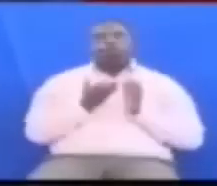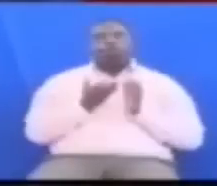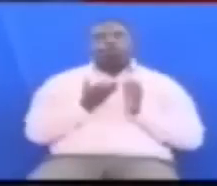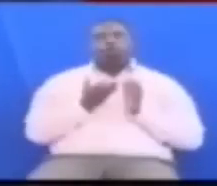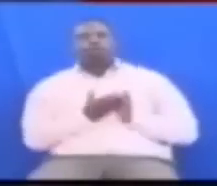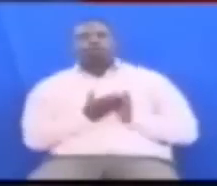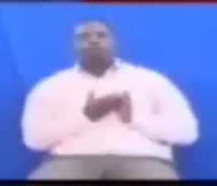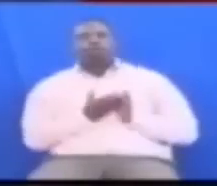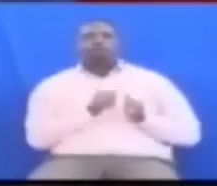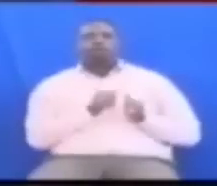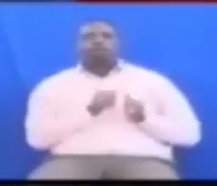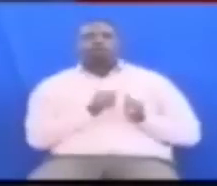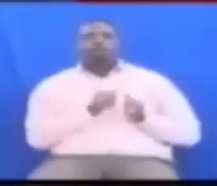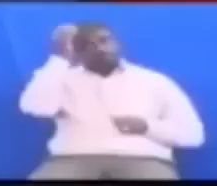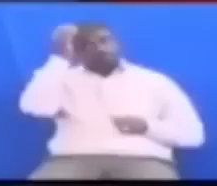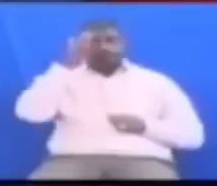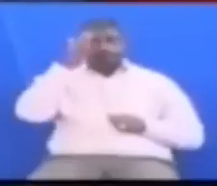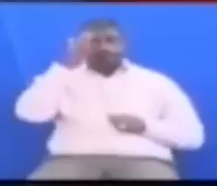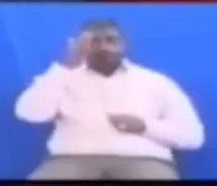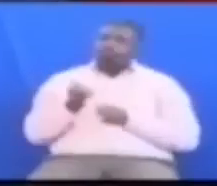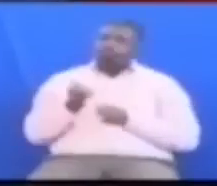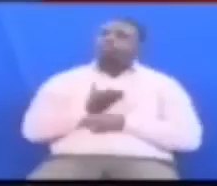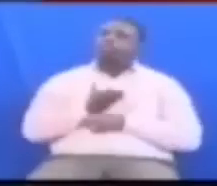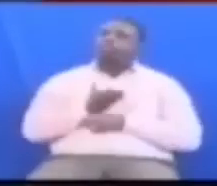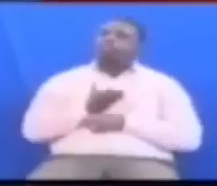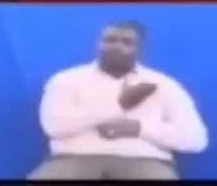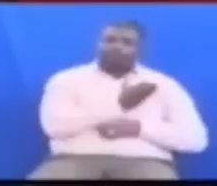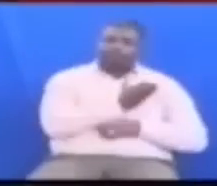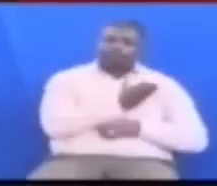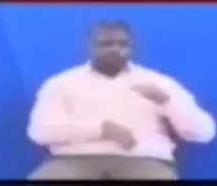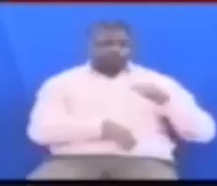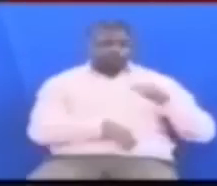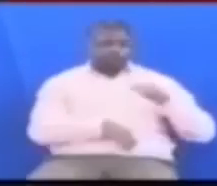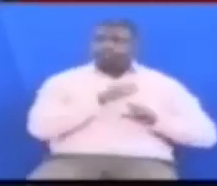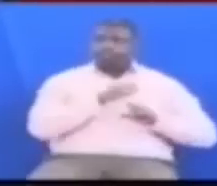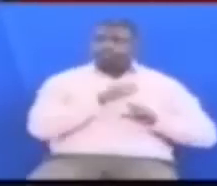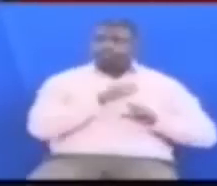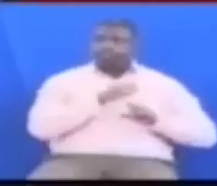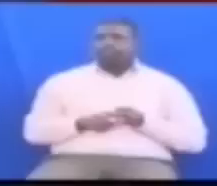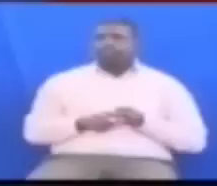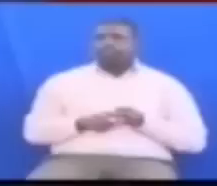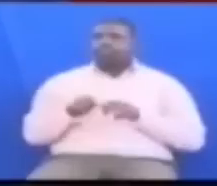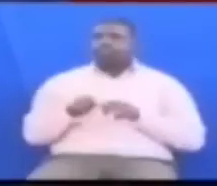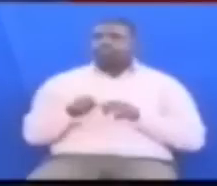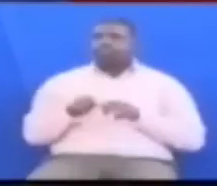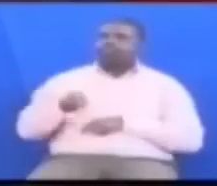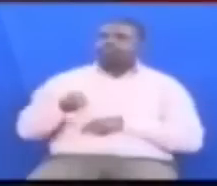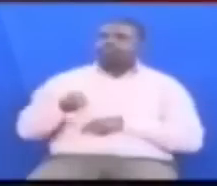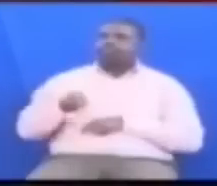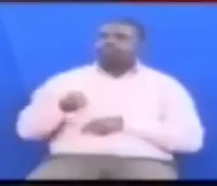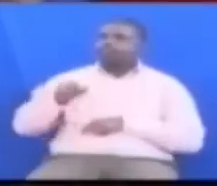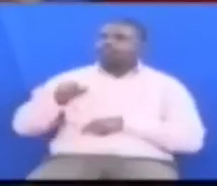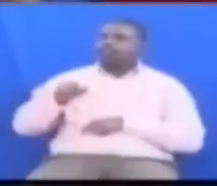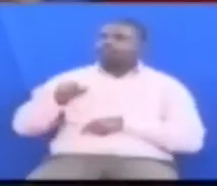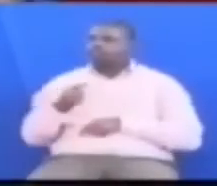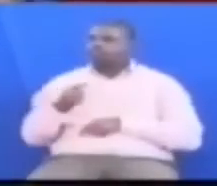Hayamambu ya weze kuzungatiwa Lakini jambo lingine mwesho mwesho mwekiti Mwesho mkami hapa Hamezungumza mabomengi ya nahehusu chamber